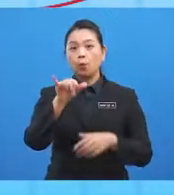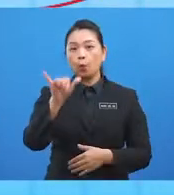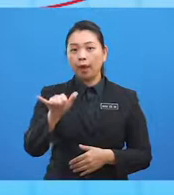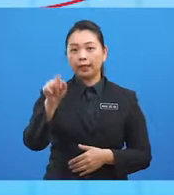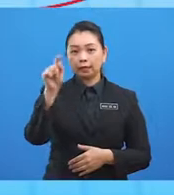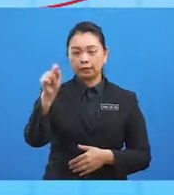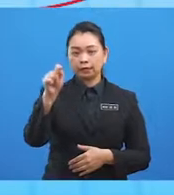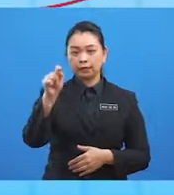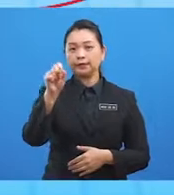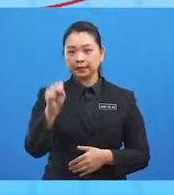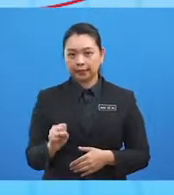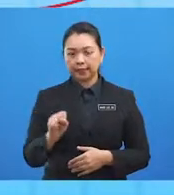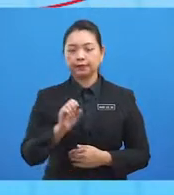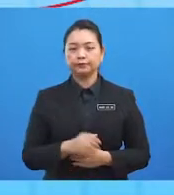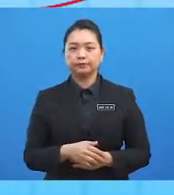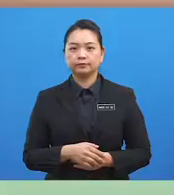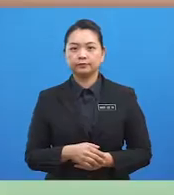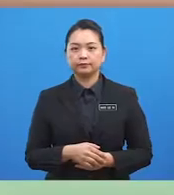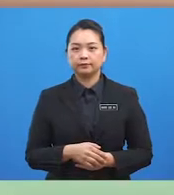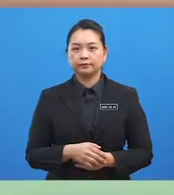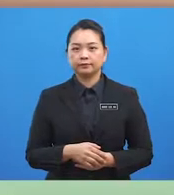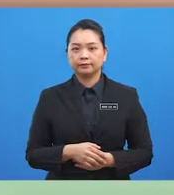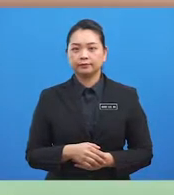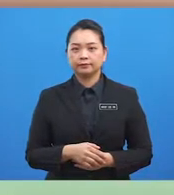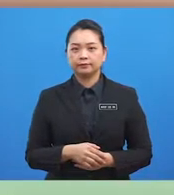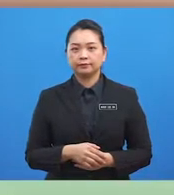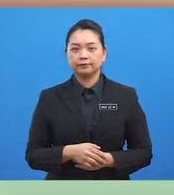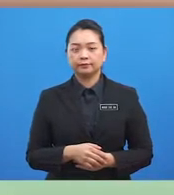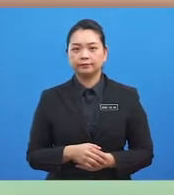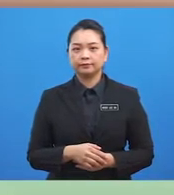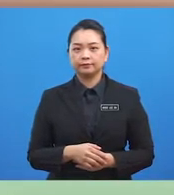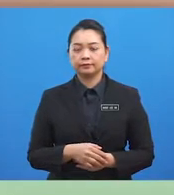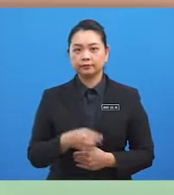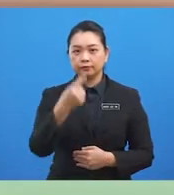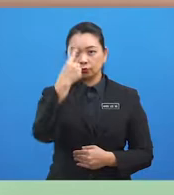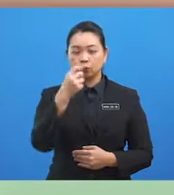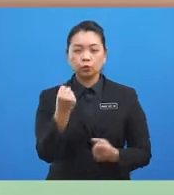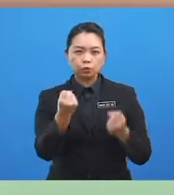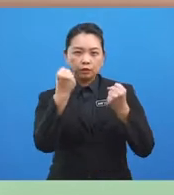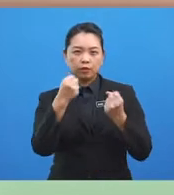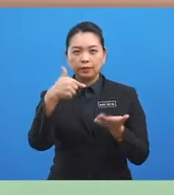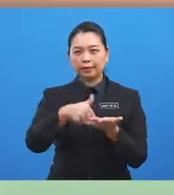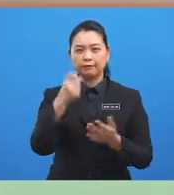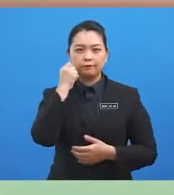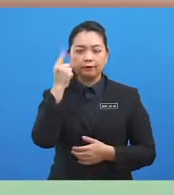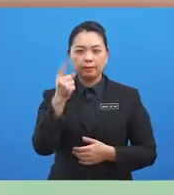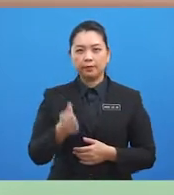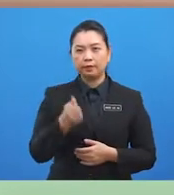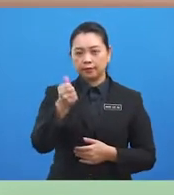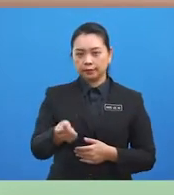Y dajah ke selatan. Murid-murid, bagi mengukuhkan lagi kefahaman anda